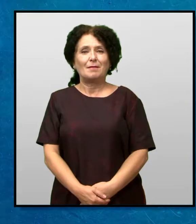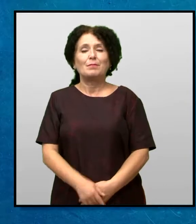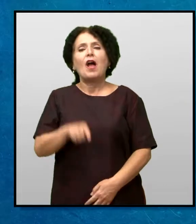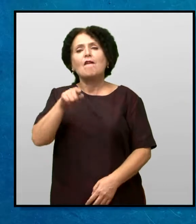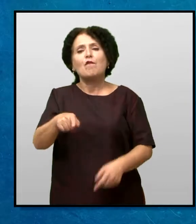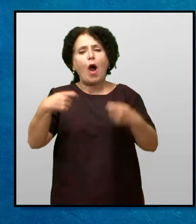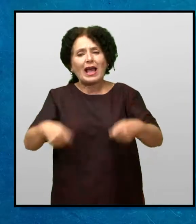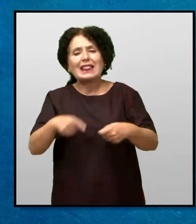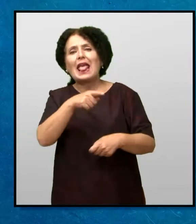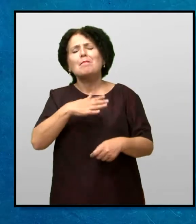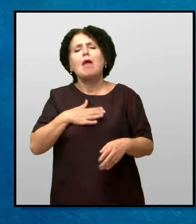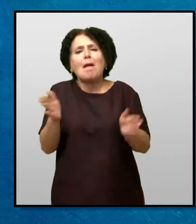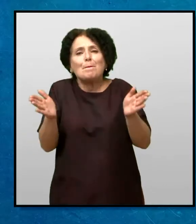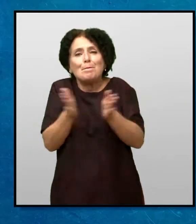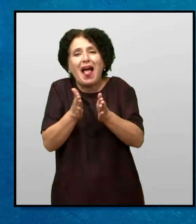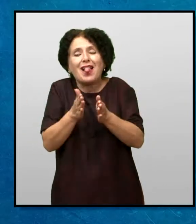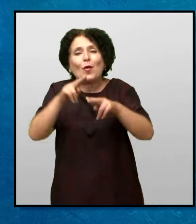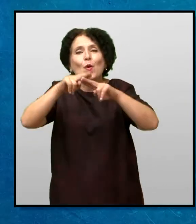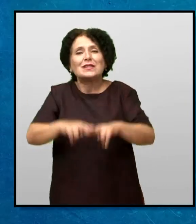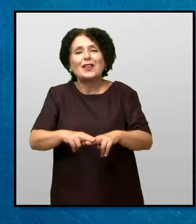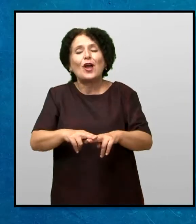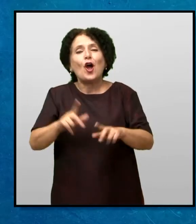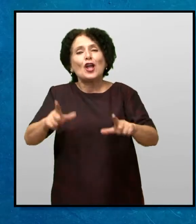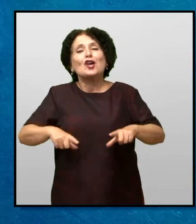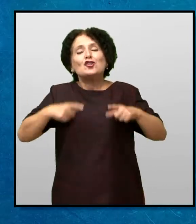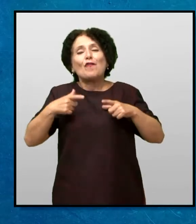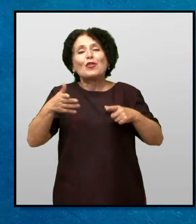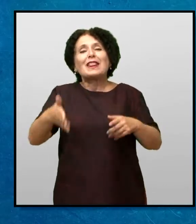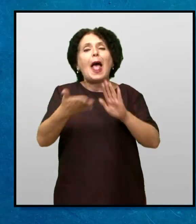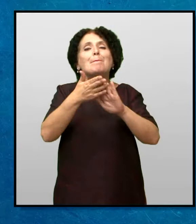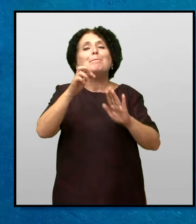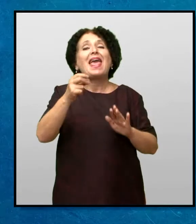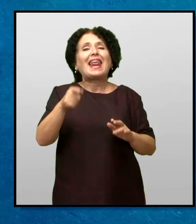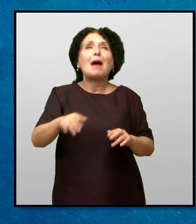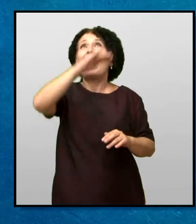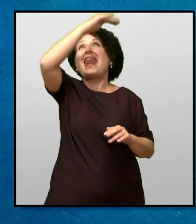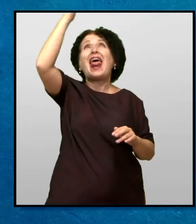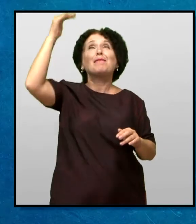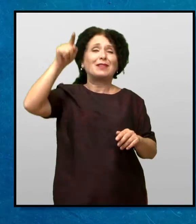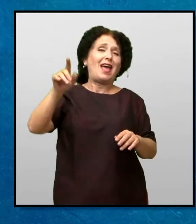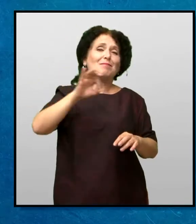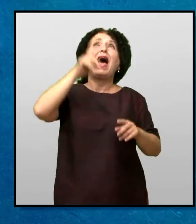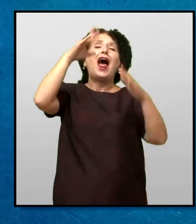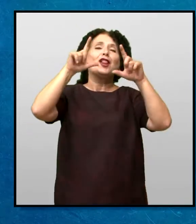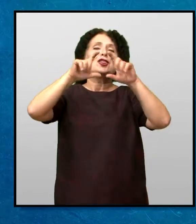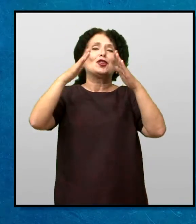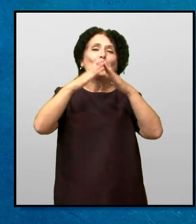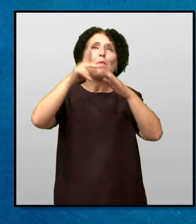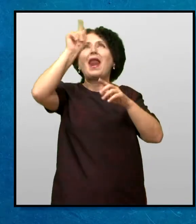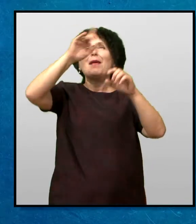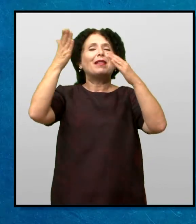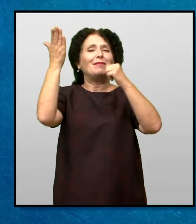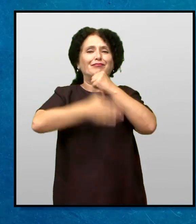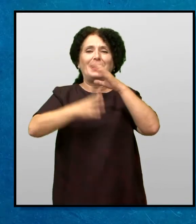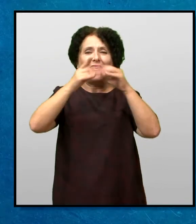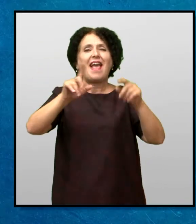Во Анфихангел има многу малко остатоци од земниот живот на Мерије Но на небото таа има дом што никогаш нема да